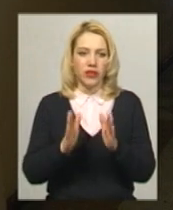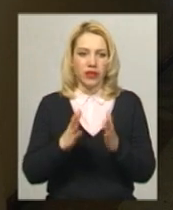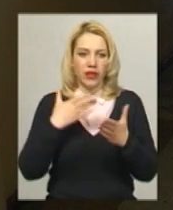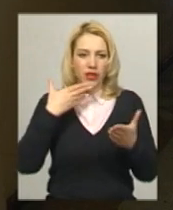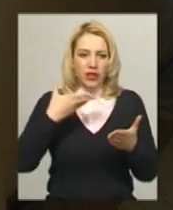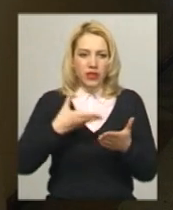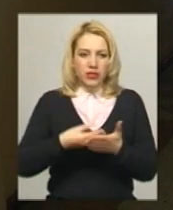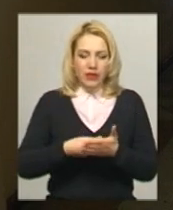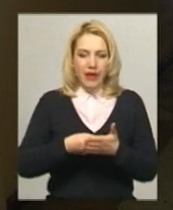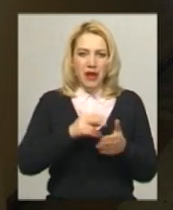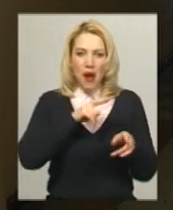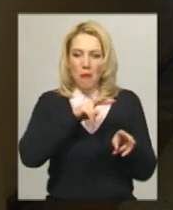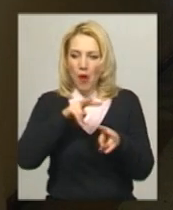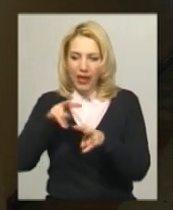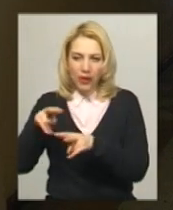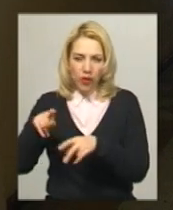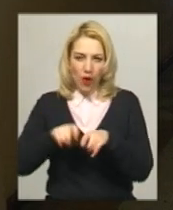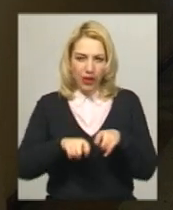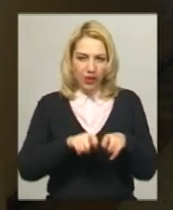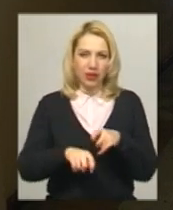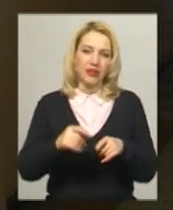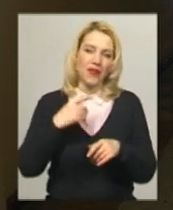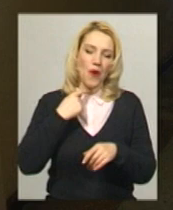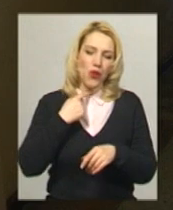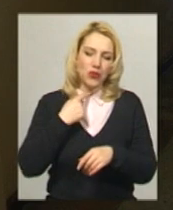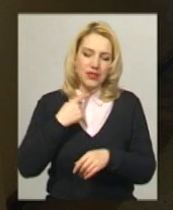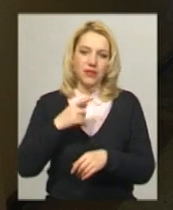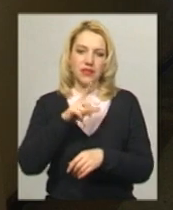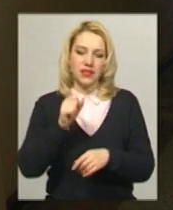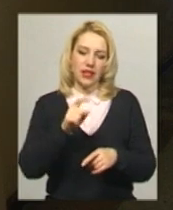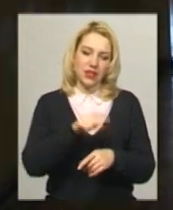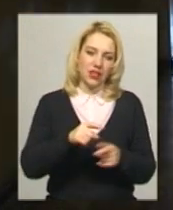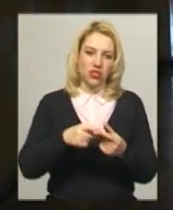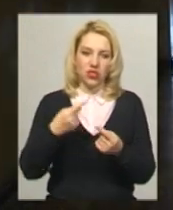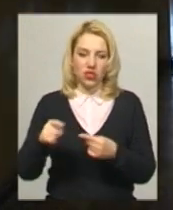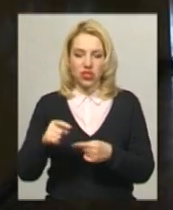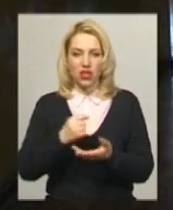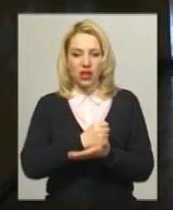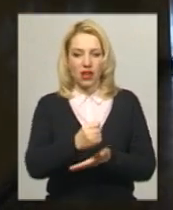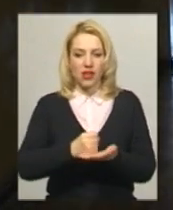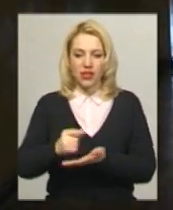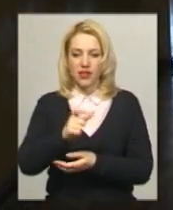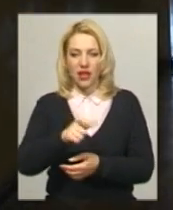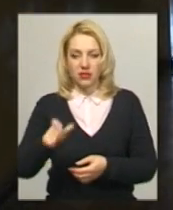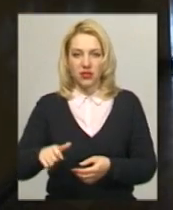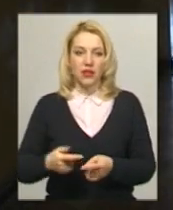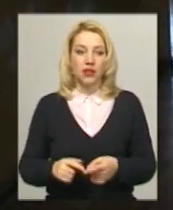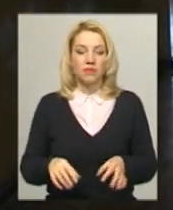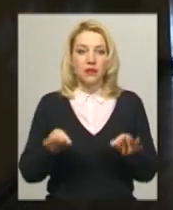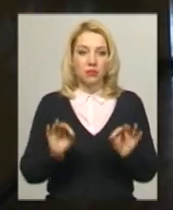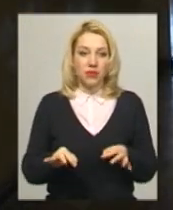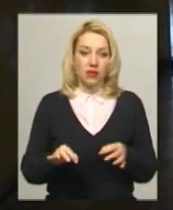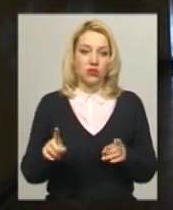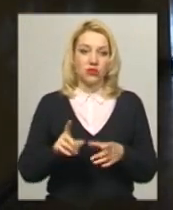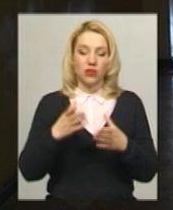моніторинг голосів за тих чи інших кандидатів. Правда, чи так прийшли